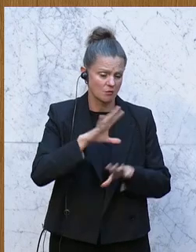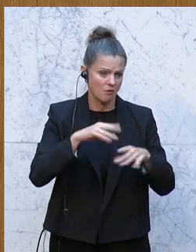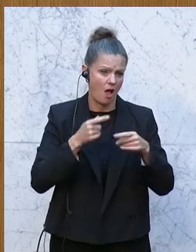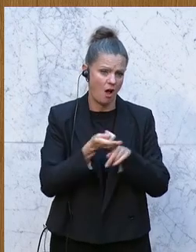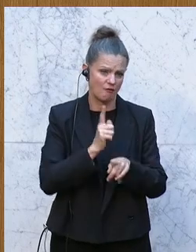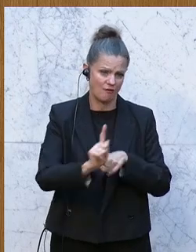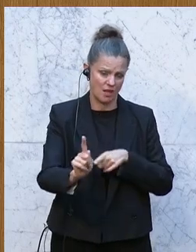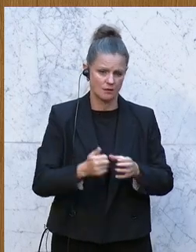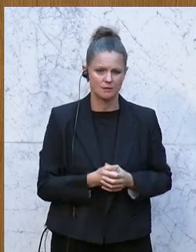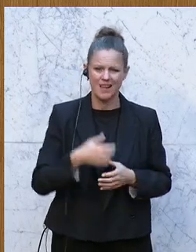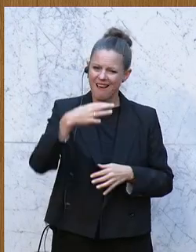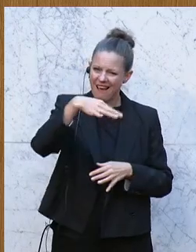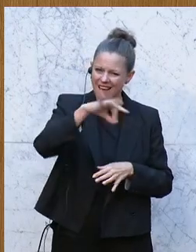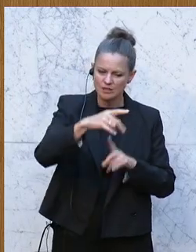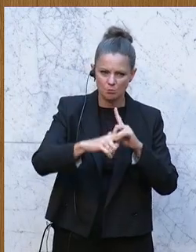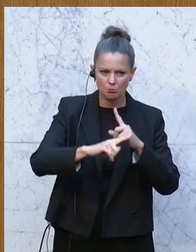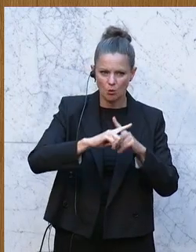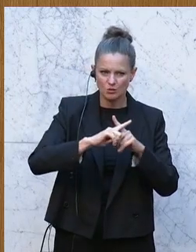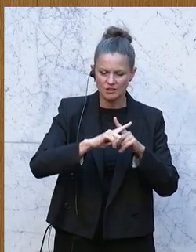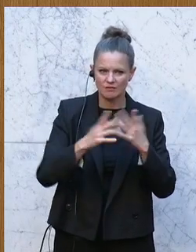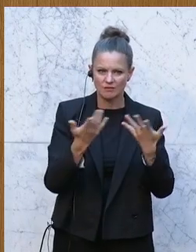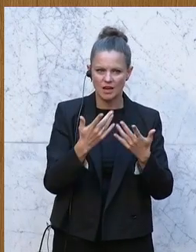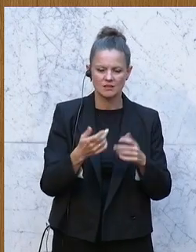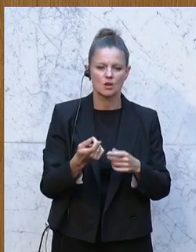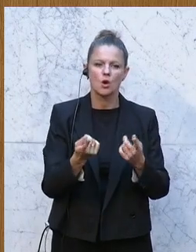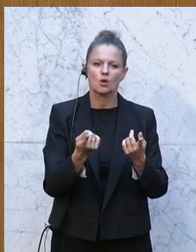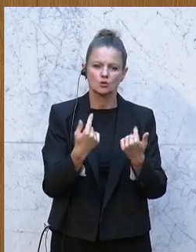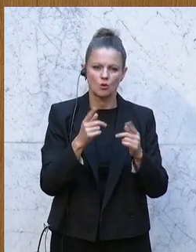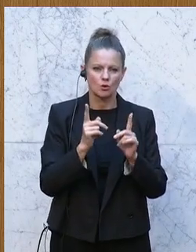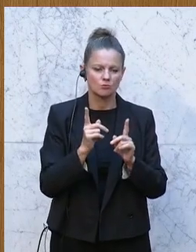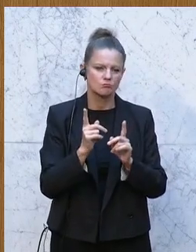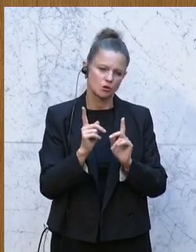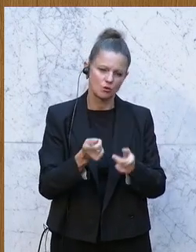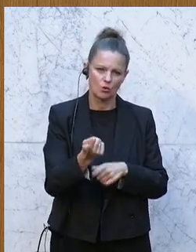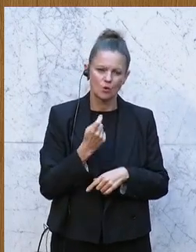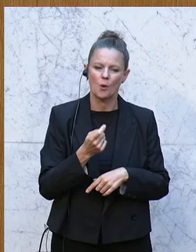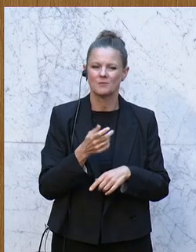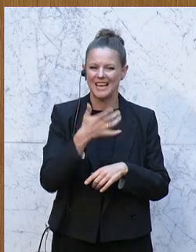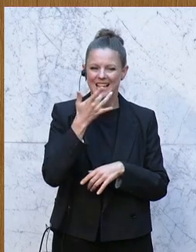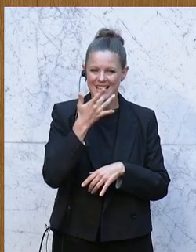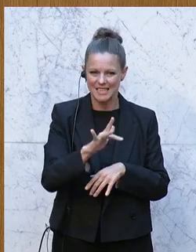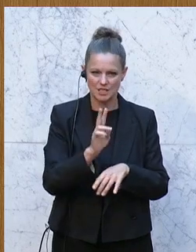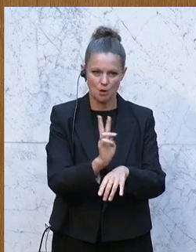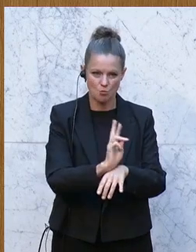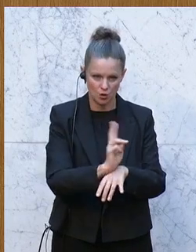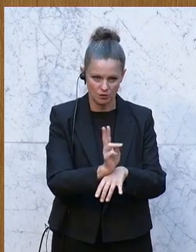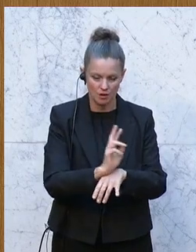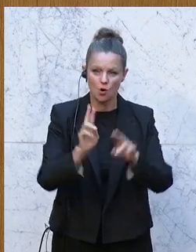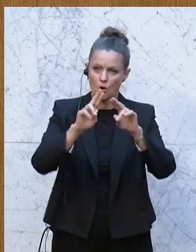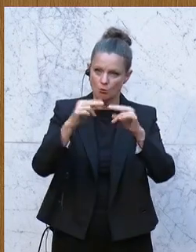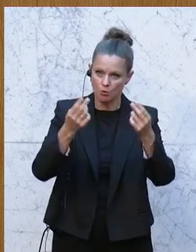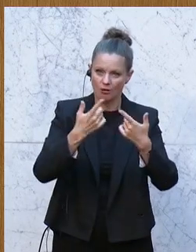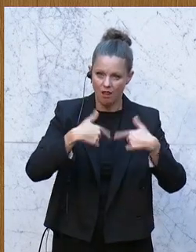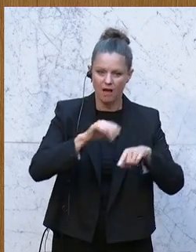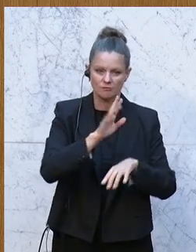Das Einzige, was da positiv dran ist, es soll ein Hitzemonitoring geben. Und die Zuständigkeiten vom Bund und Länder